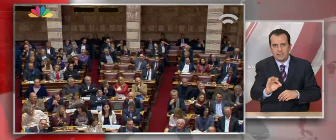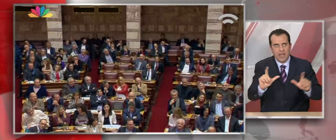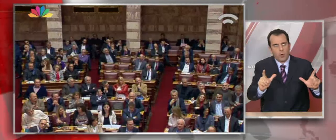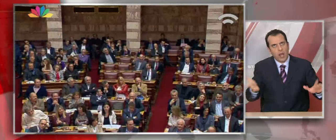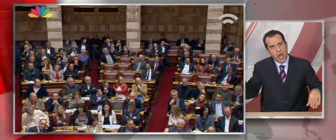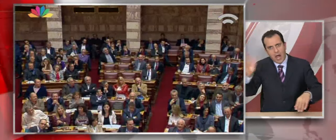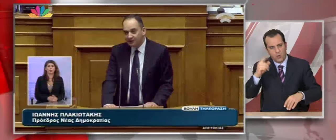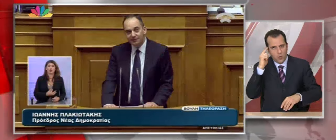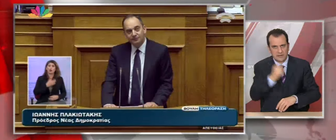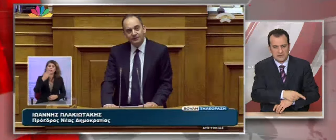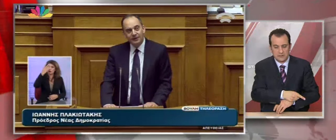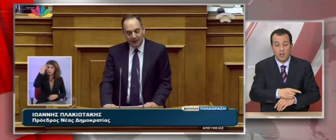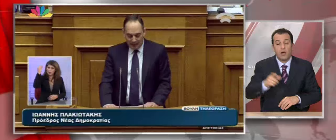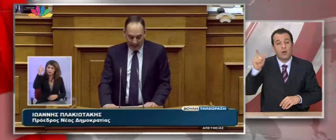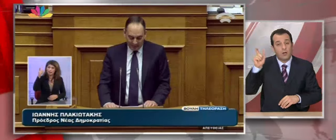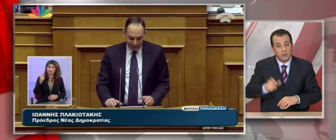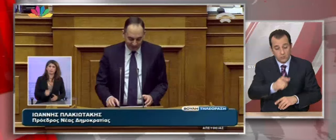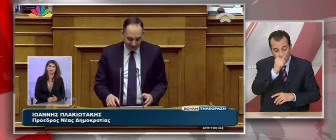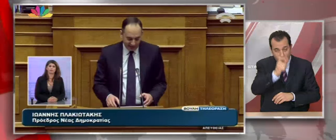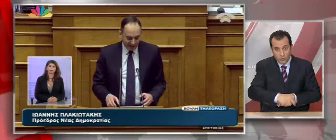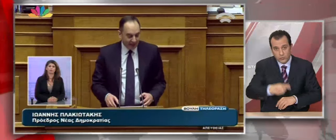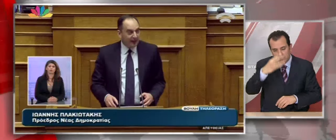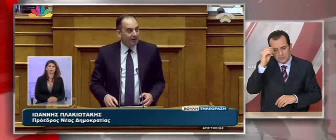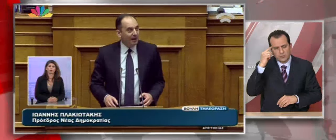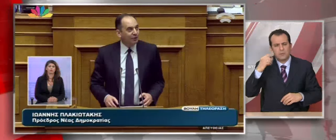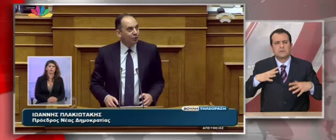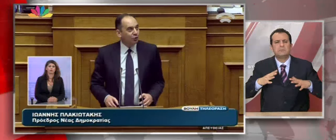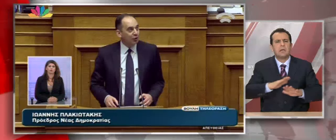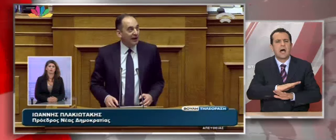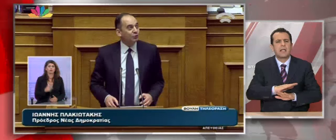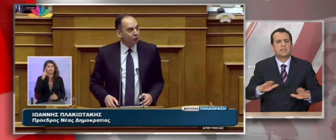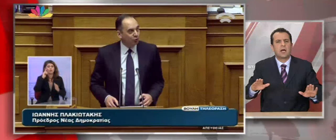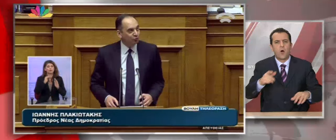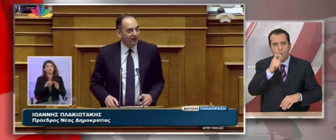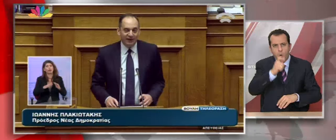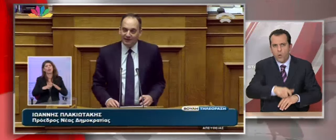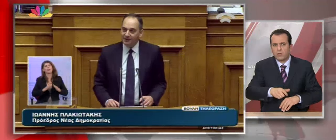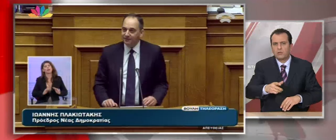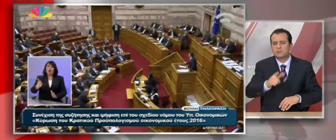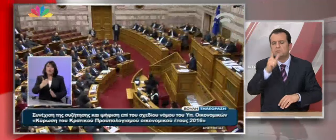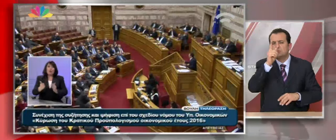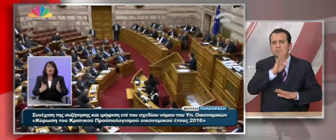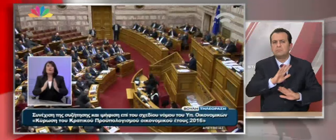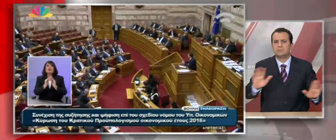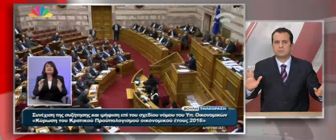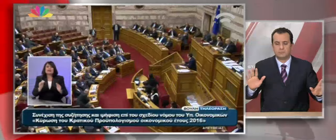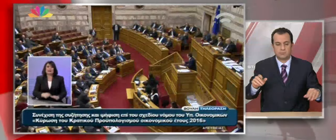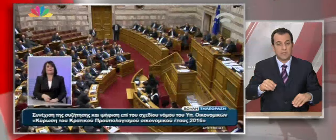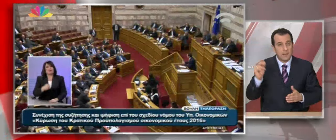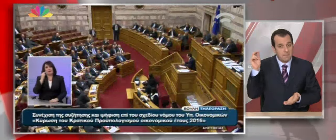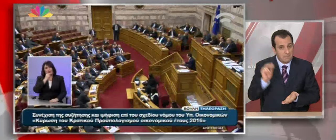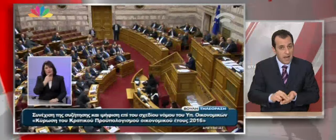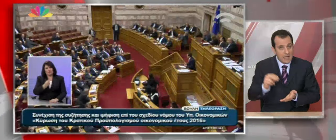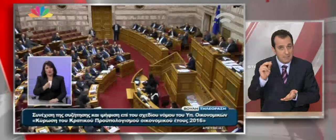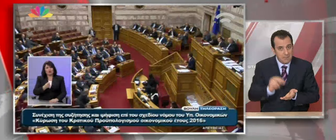Ο κύριος Τσίπρας αναπάβεται πάνω στο αλαζονικό του συνεφάκι. Μυαλό δεν βάζετε πάλι,